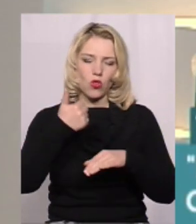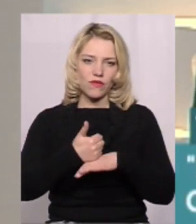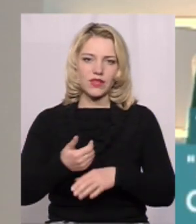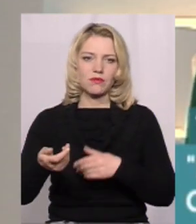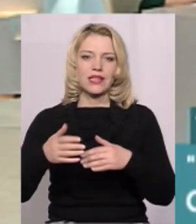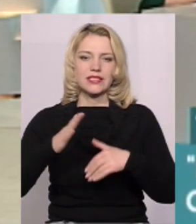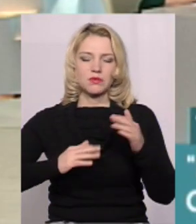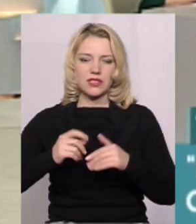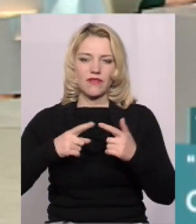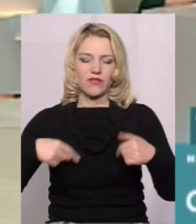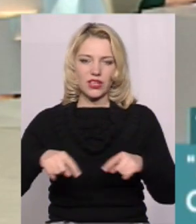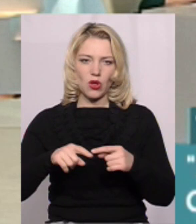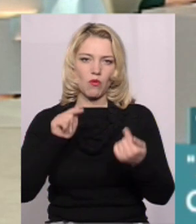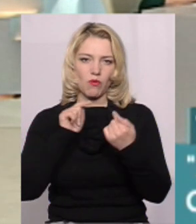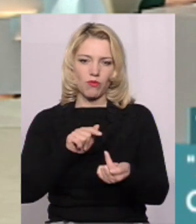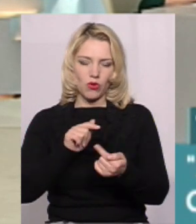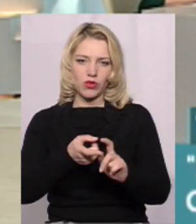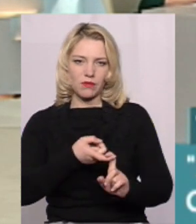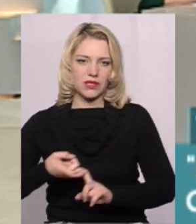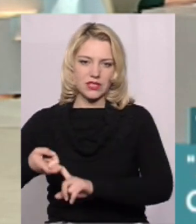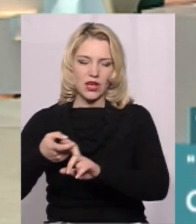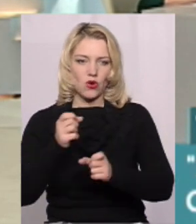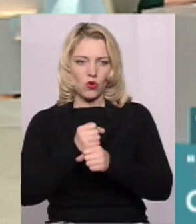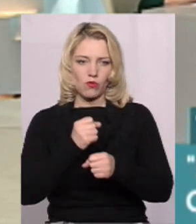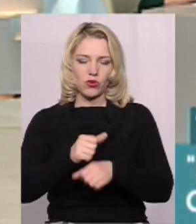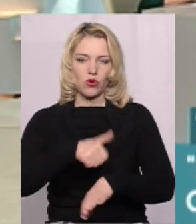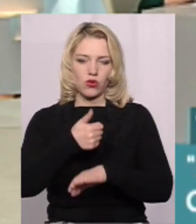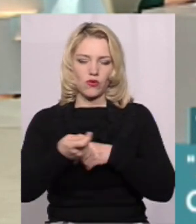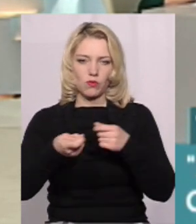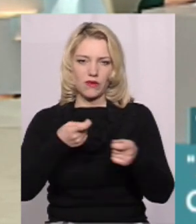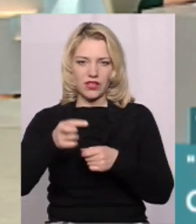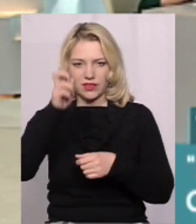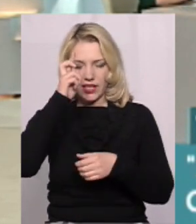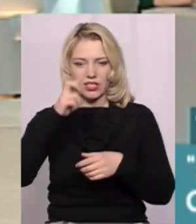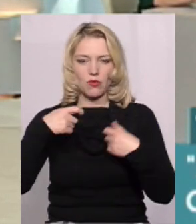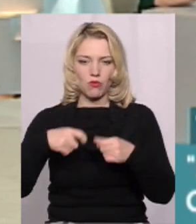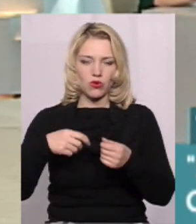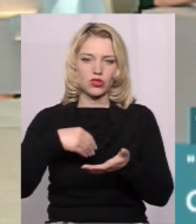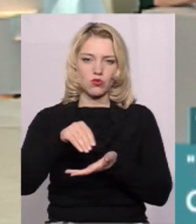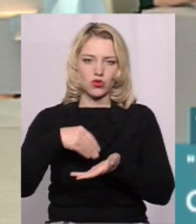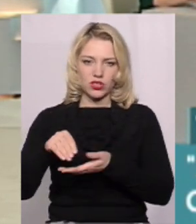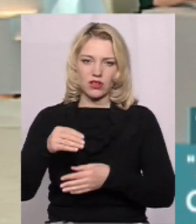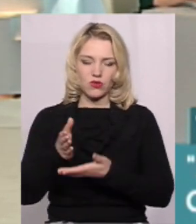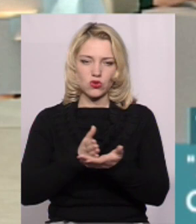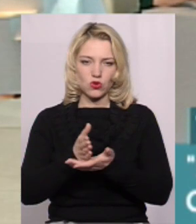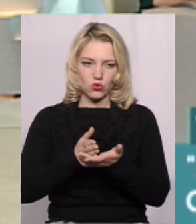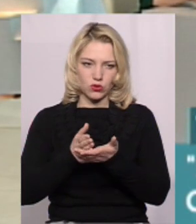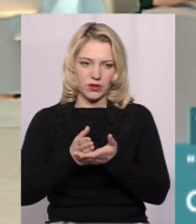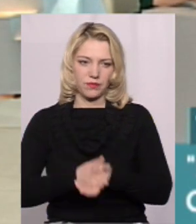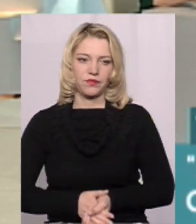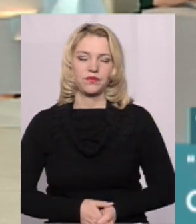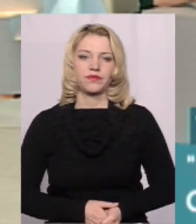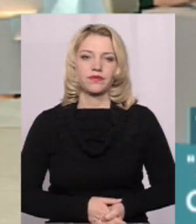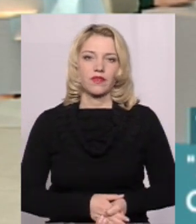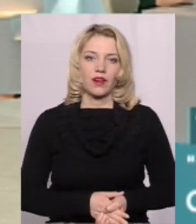відділу організації протиепізоотичної роботи Головного управління Держпродспоживслужби у Хмельницькій області Левом Хомічем. Добрий вечір.